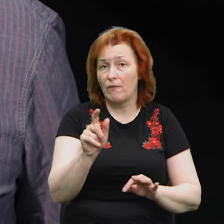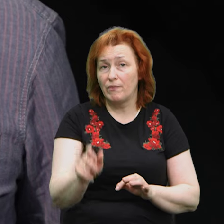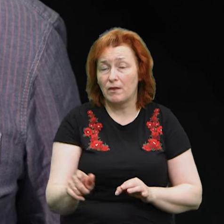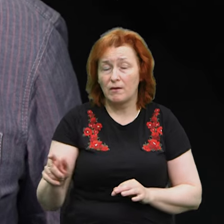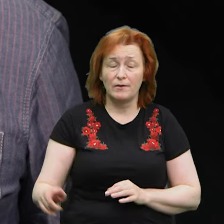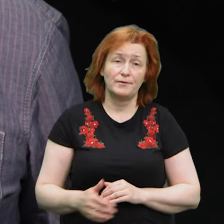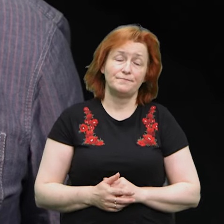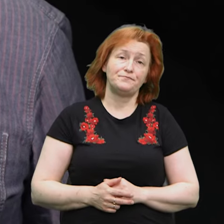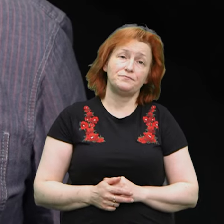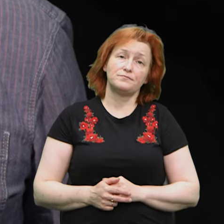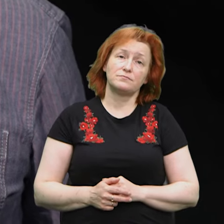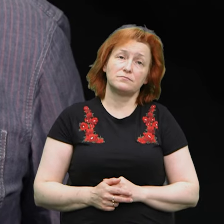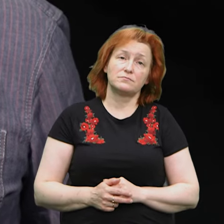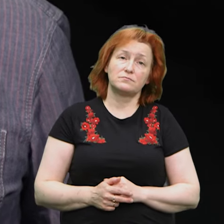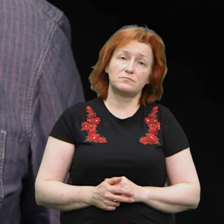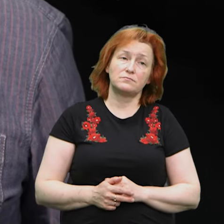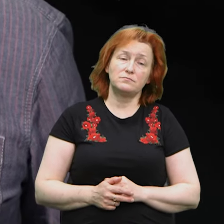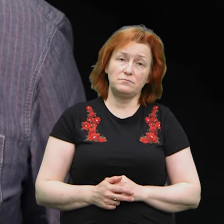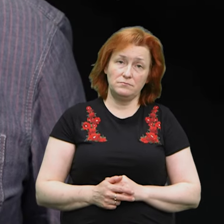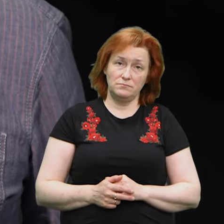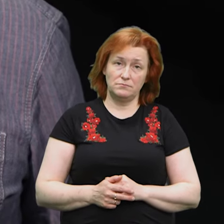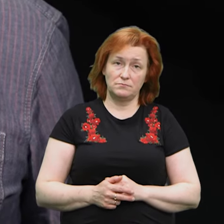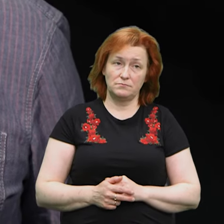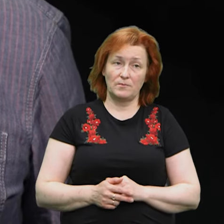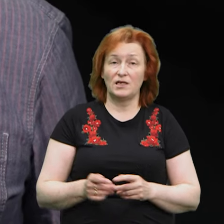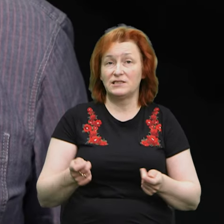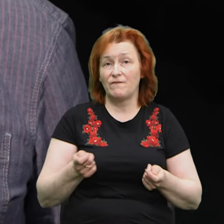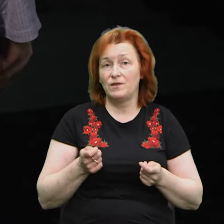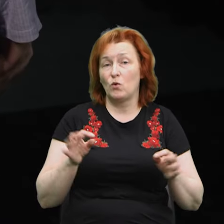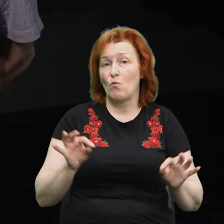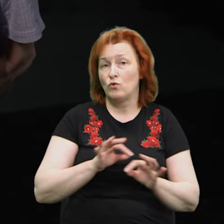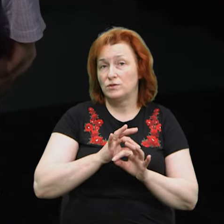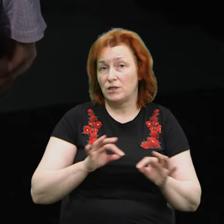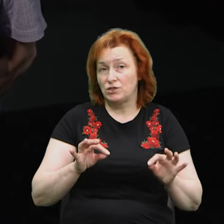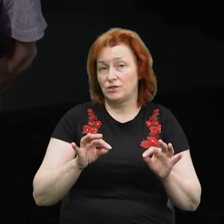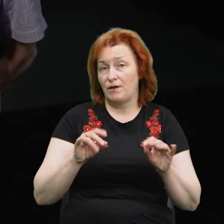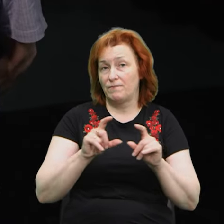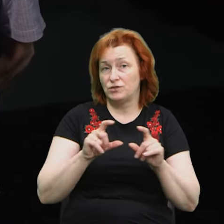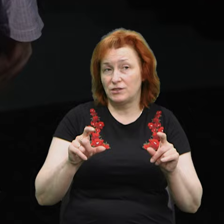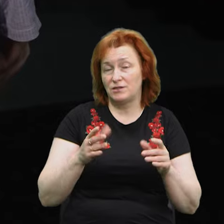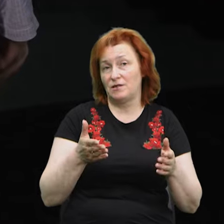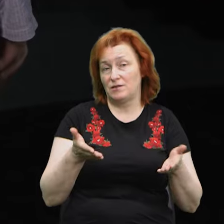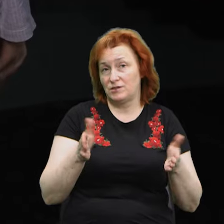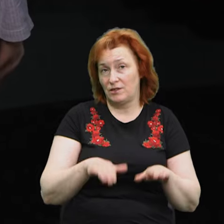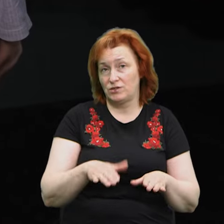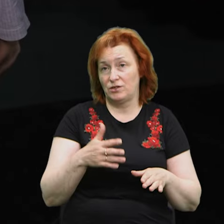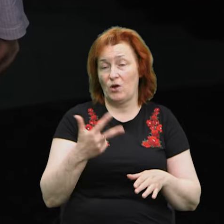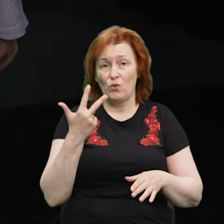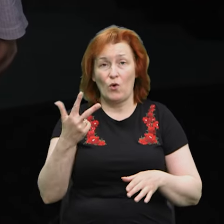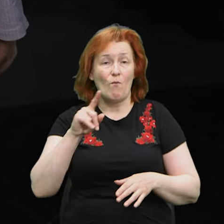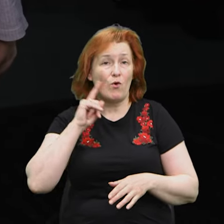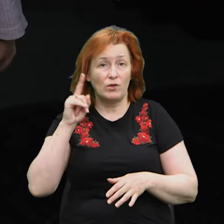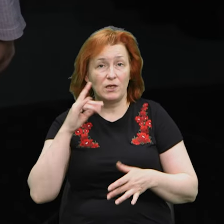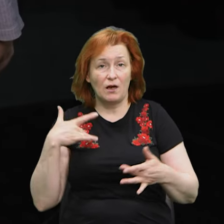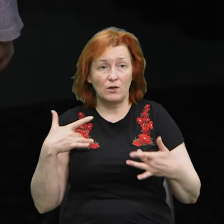завідувачі музичною частиною. Залишилося з чоловічого складу троє молодих